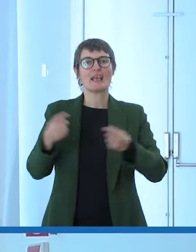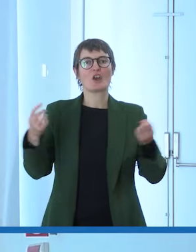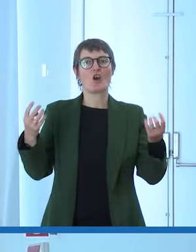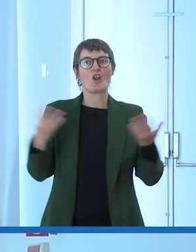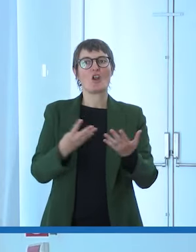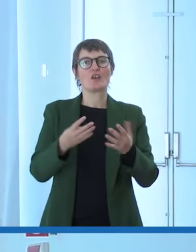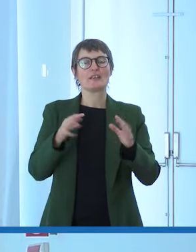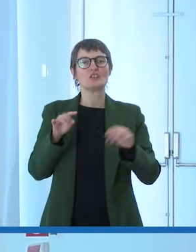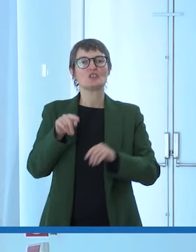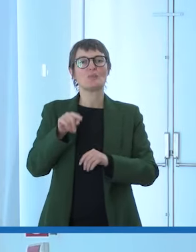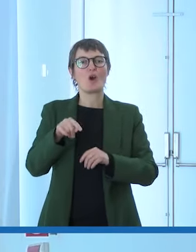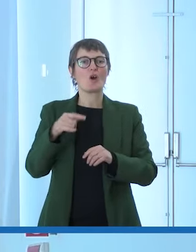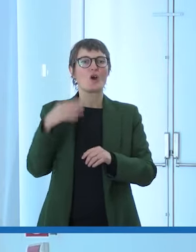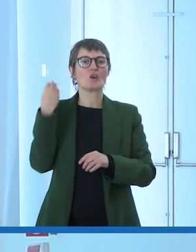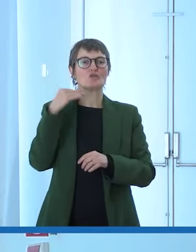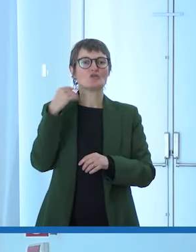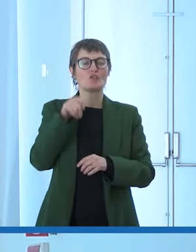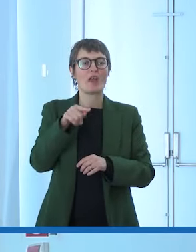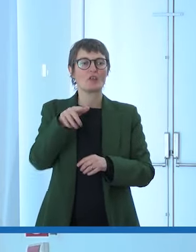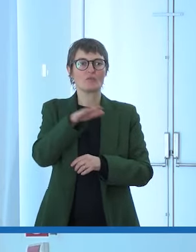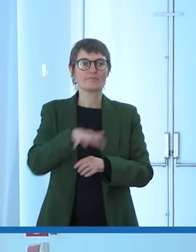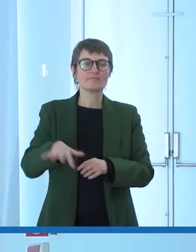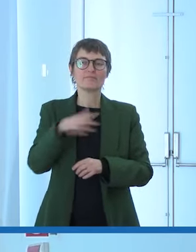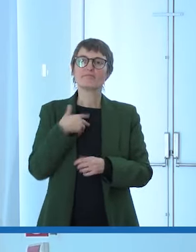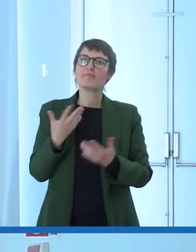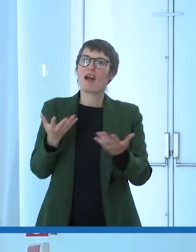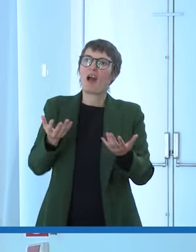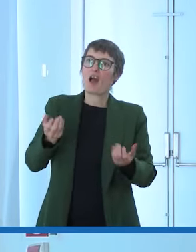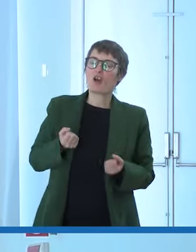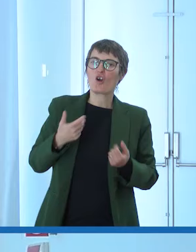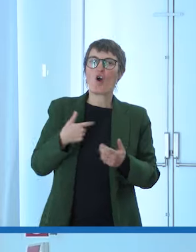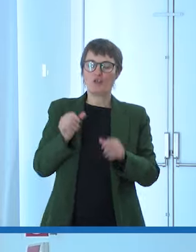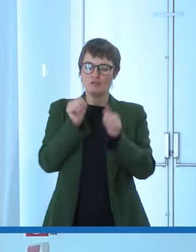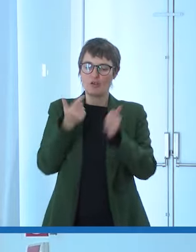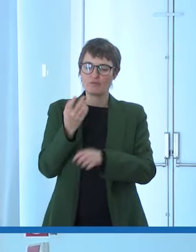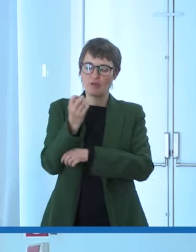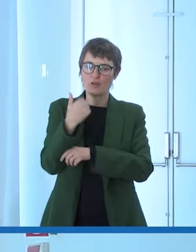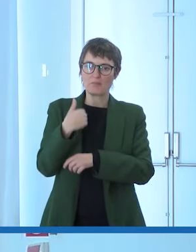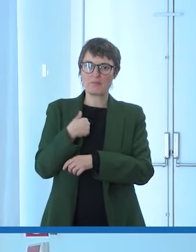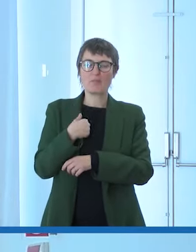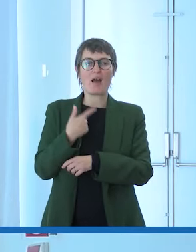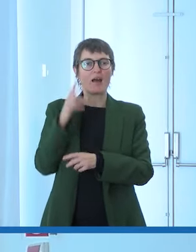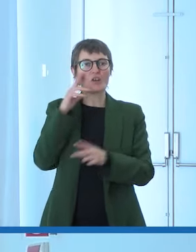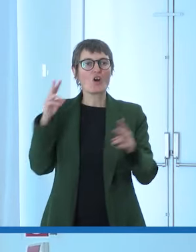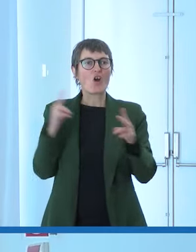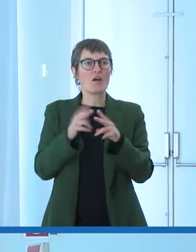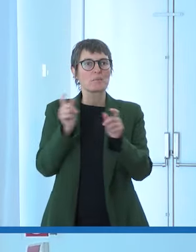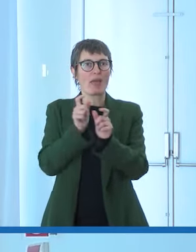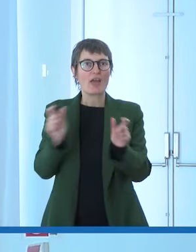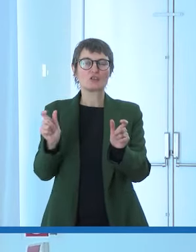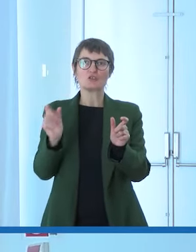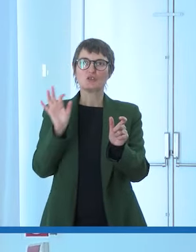e formata gli ho incontrato maestri di vita mi hanno spiegato che il mestiere del giornalista è fatto di